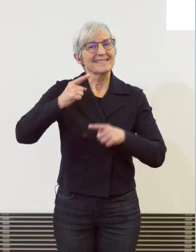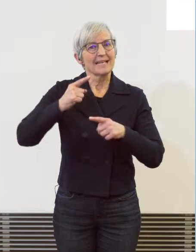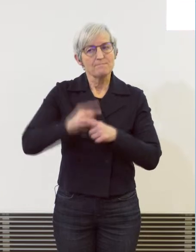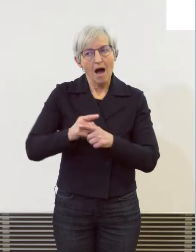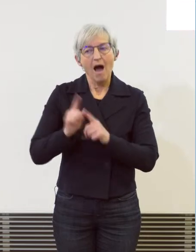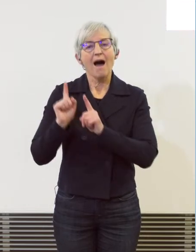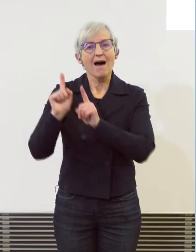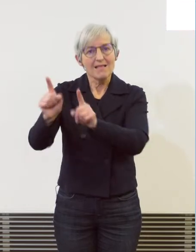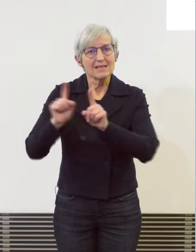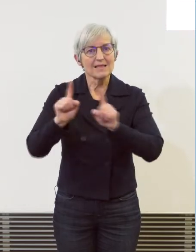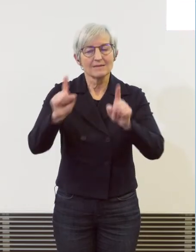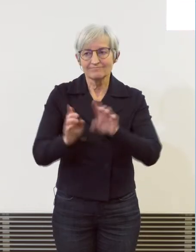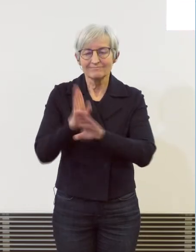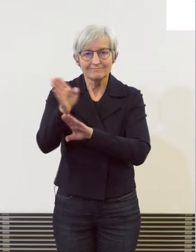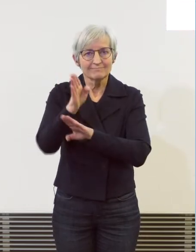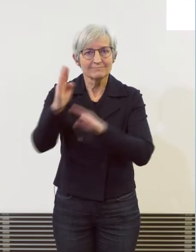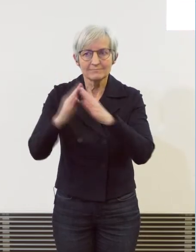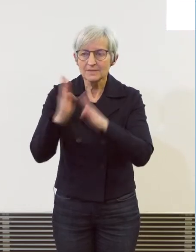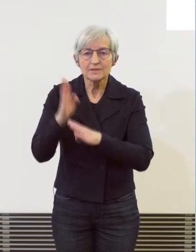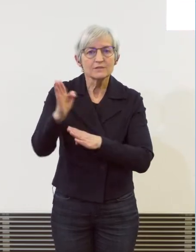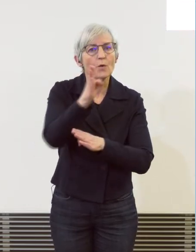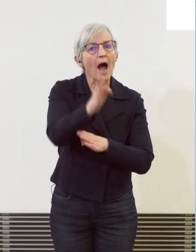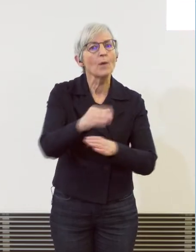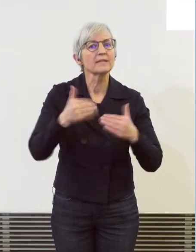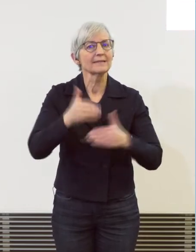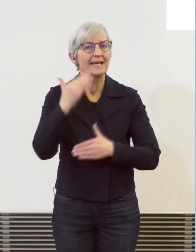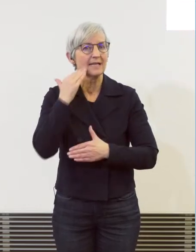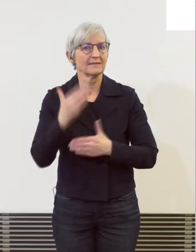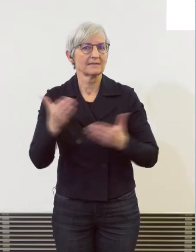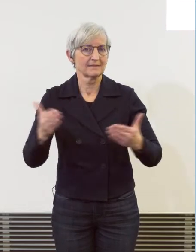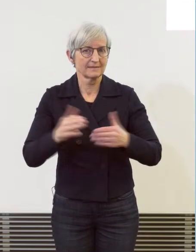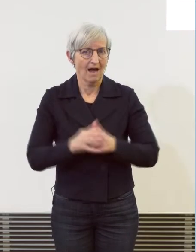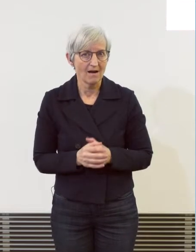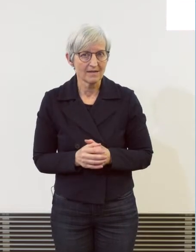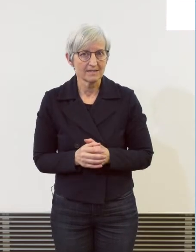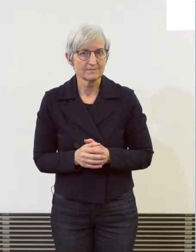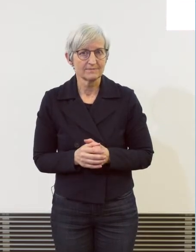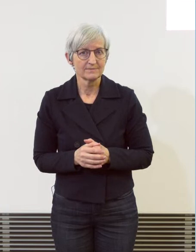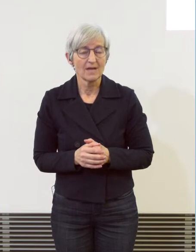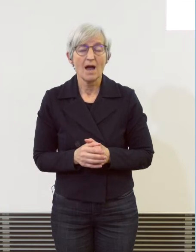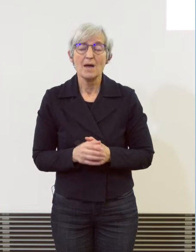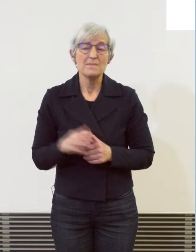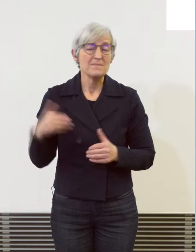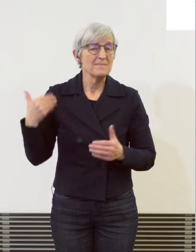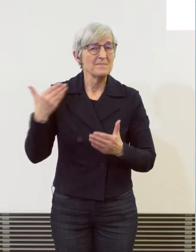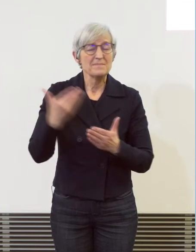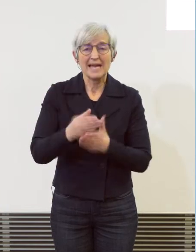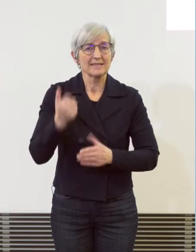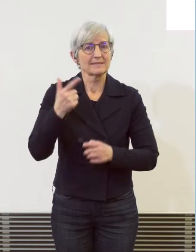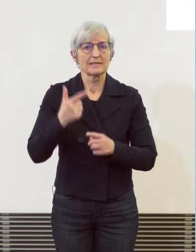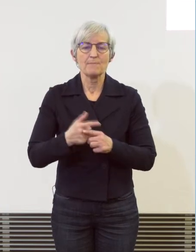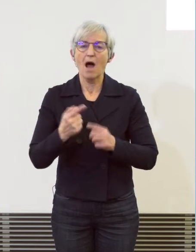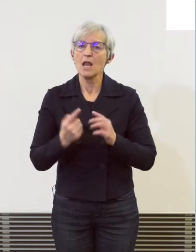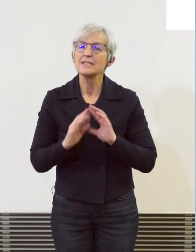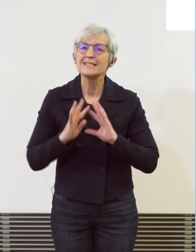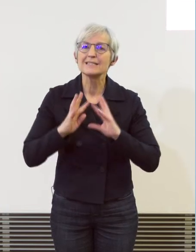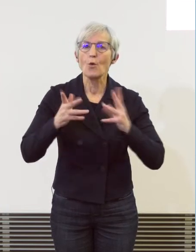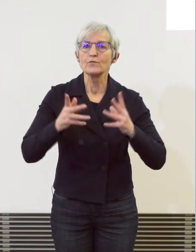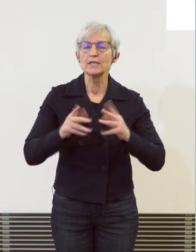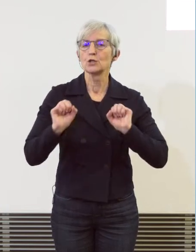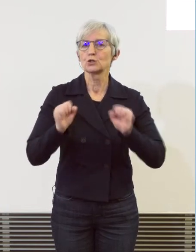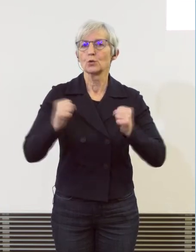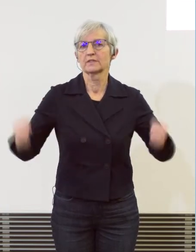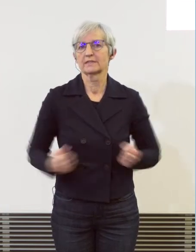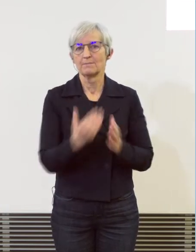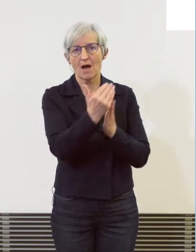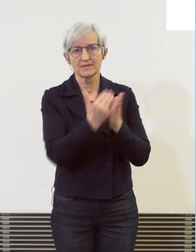Differenzen. Wir haben noch nie so viele Schutzmassnahmen verfügt. Und bei jedem sechsten Ausrückfall hat